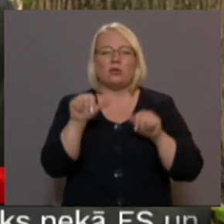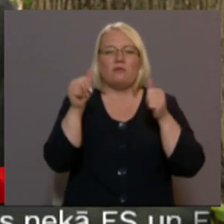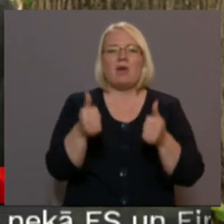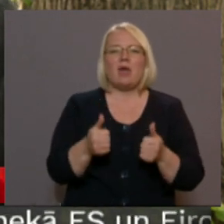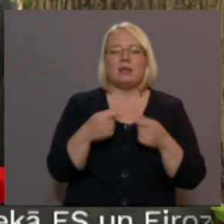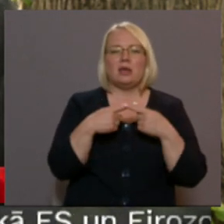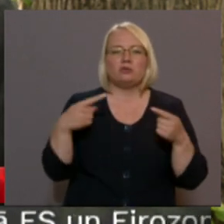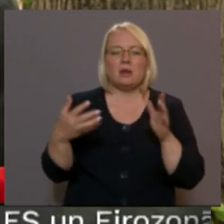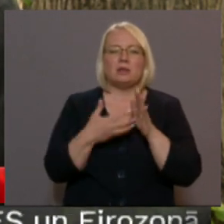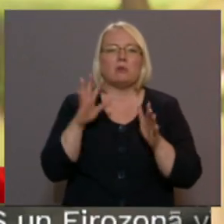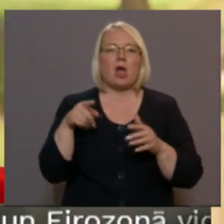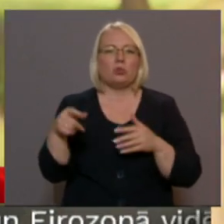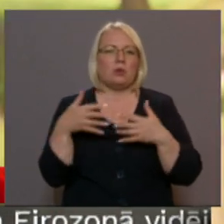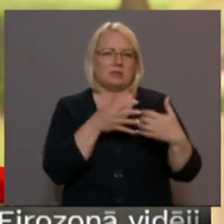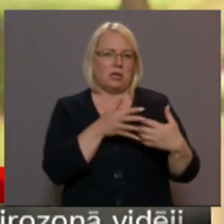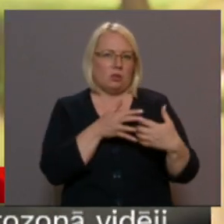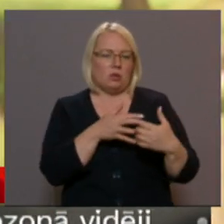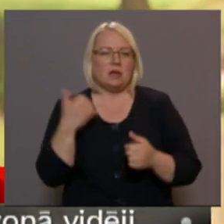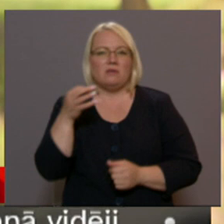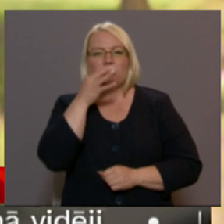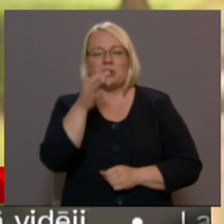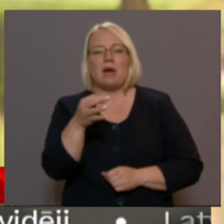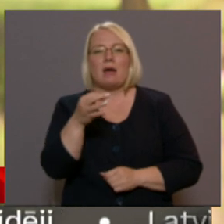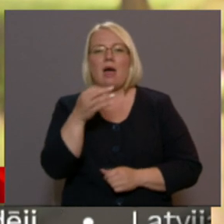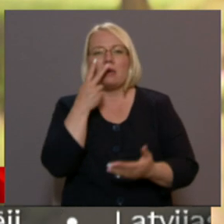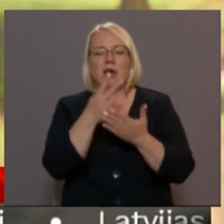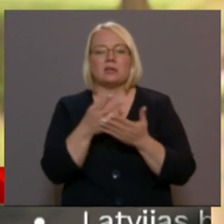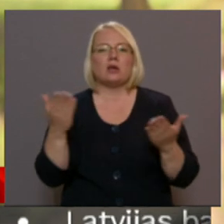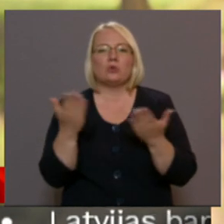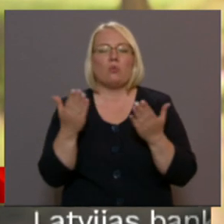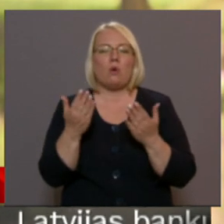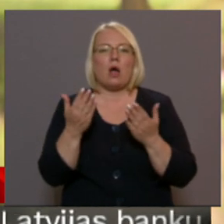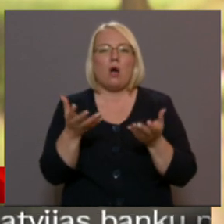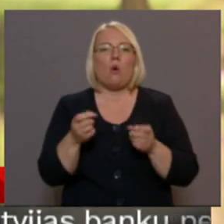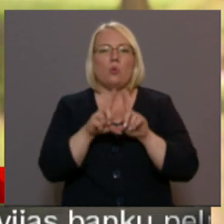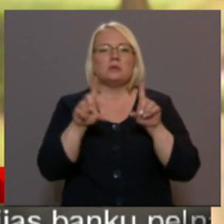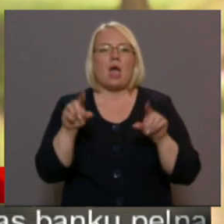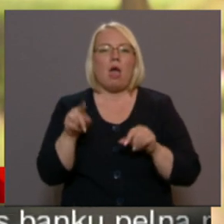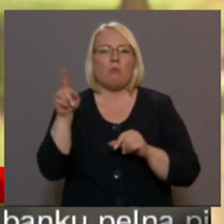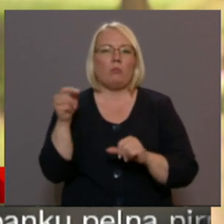izmantoti, lai ar to cīnītos. Jāskatās, kādas būs tās alternatīvas, ko uzņēmums uz ko pārslēgsies.